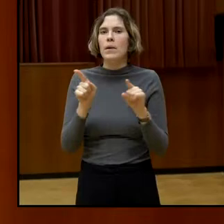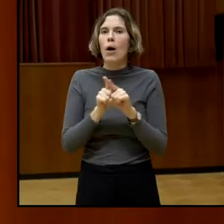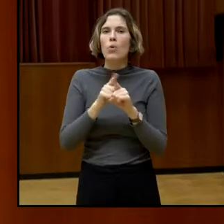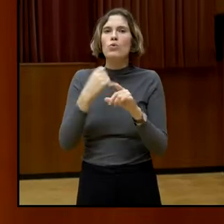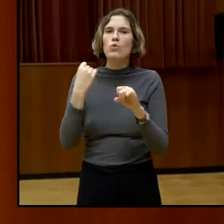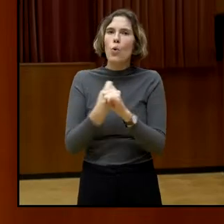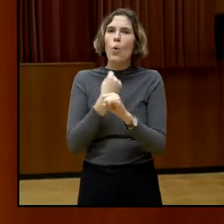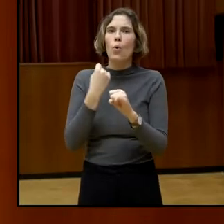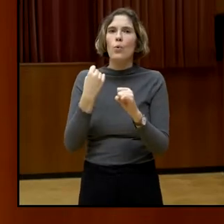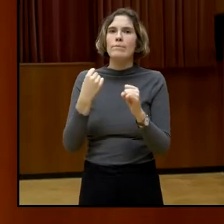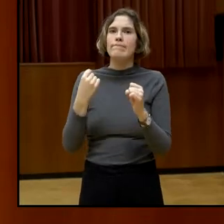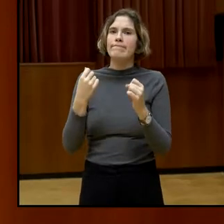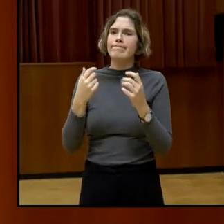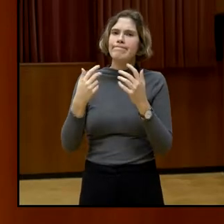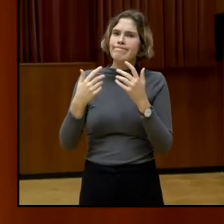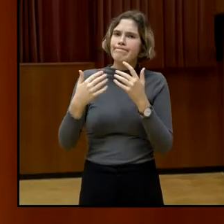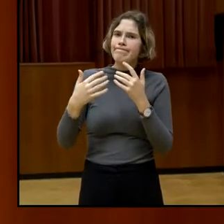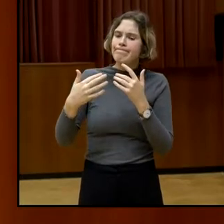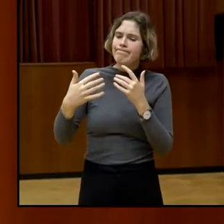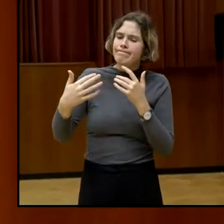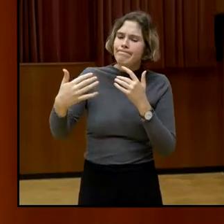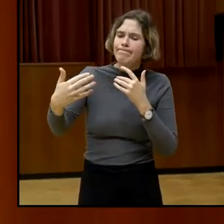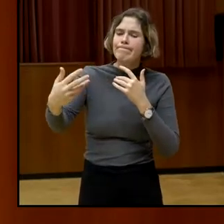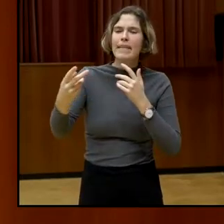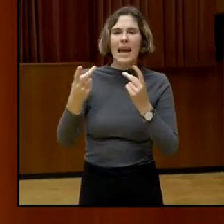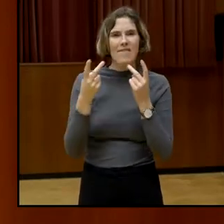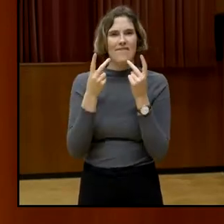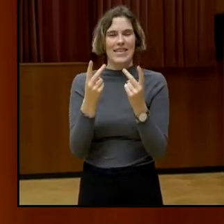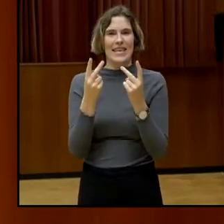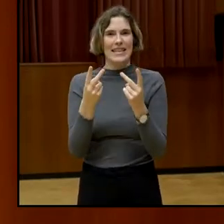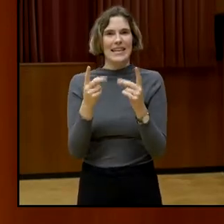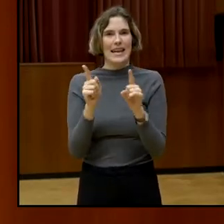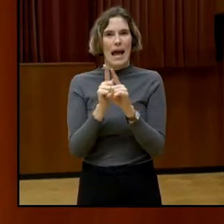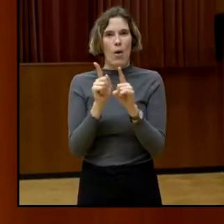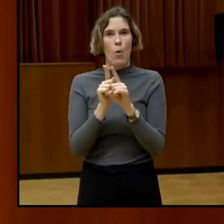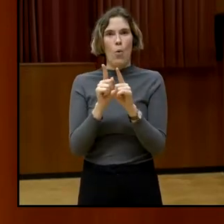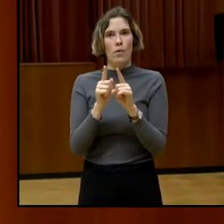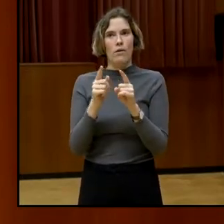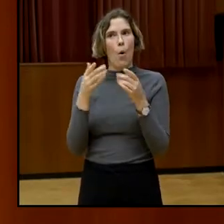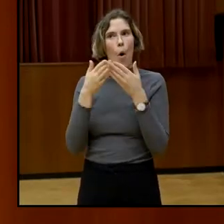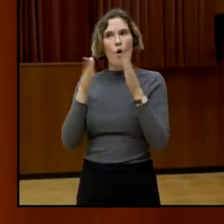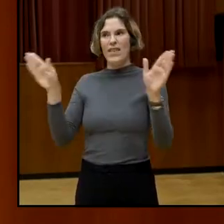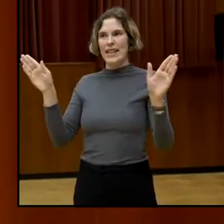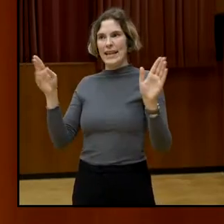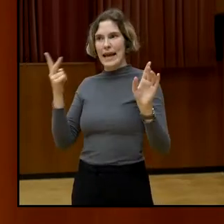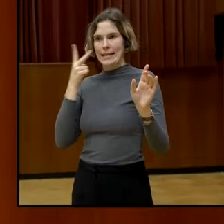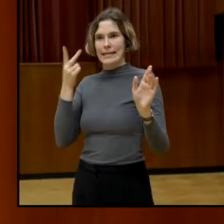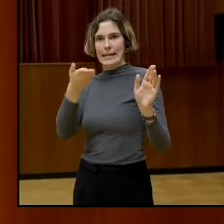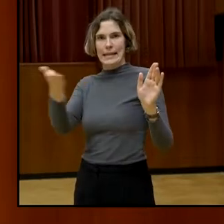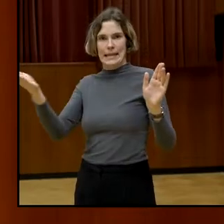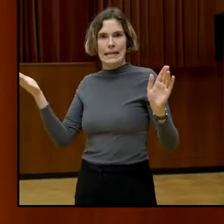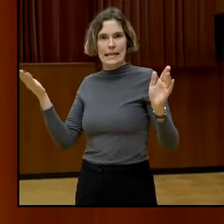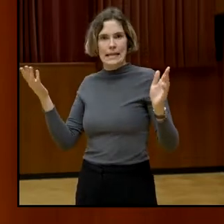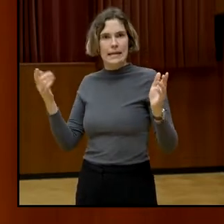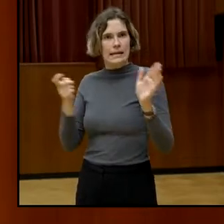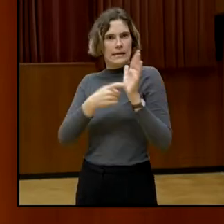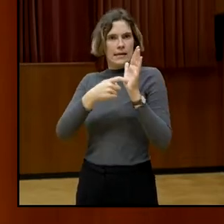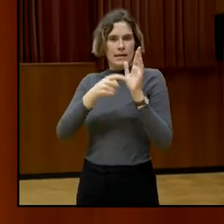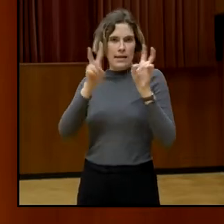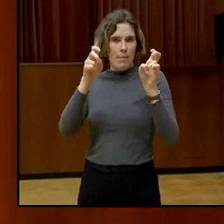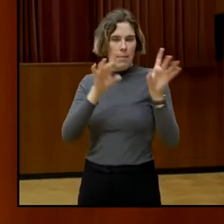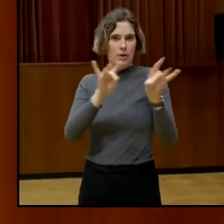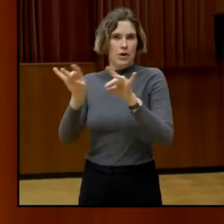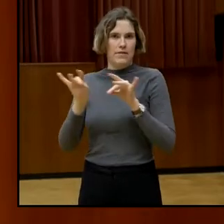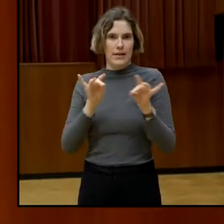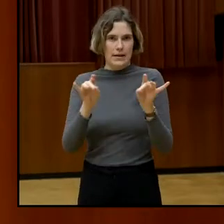es ist wichtig sozusagen, dass es einfach auch diese andere Öffentlichkeit gibt und es ist wichtig, dass das immer